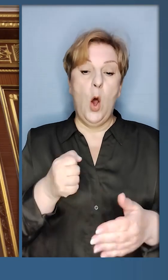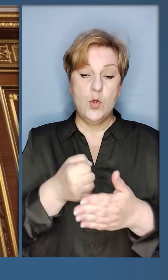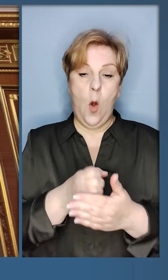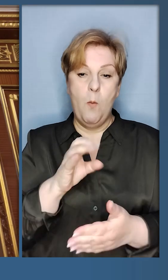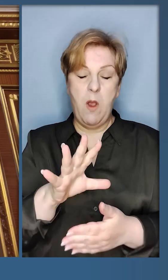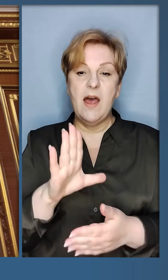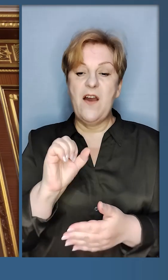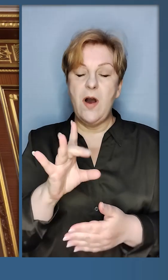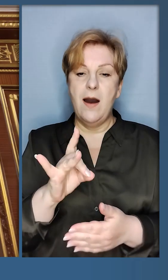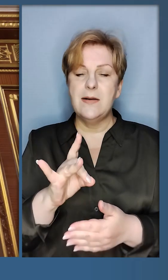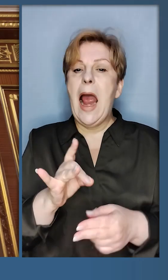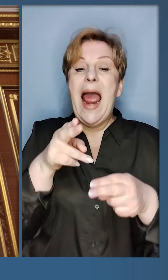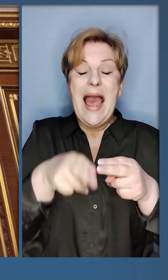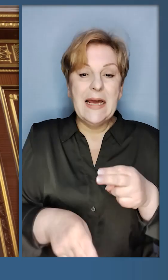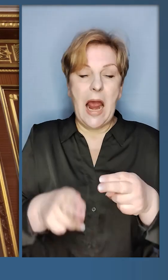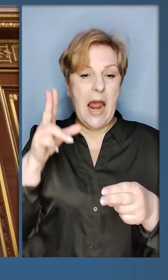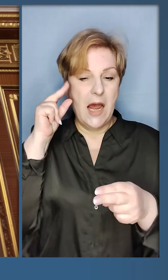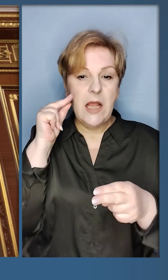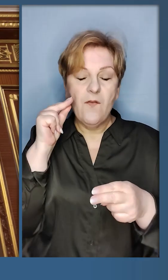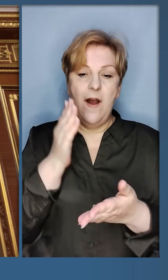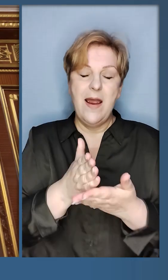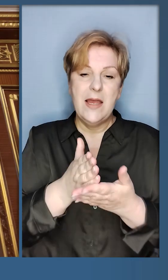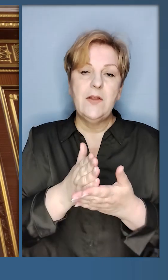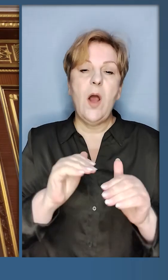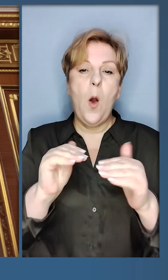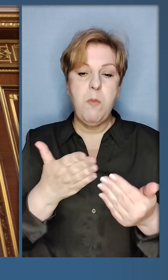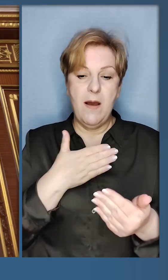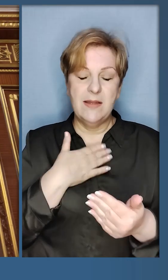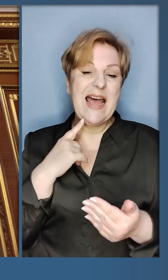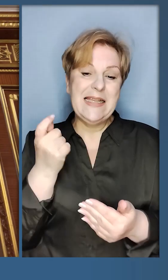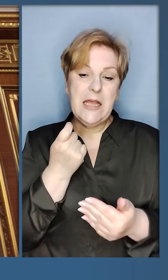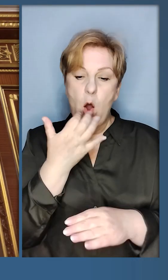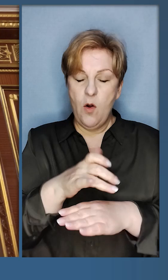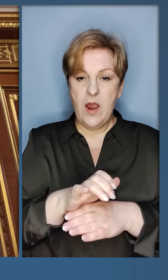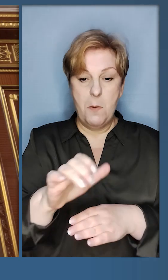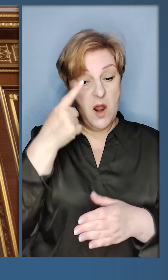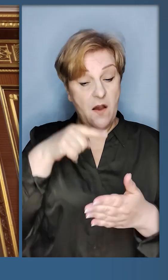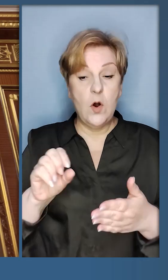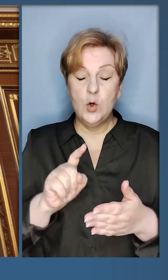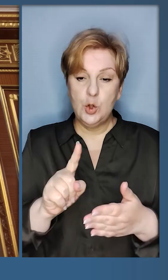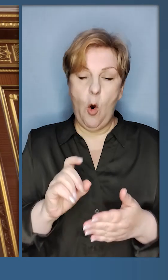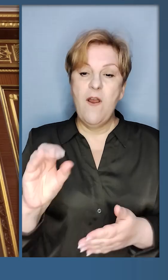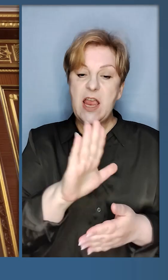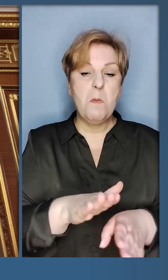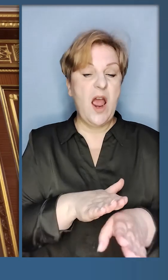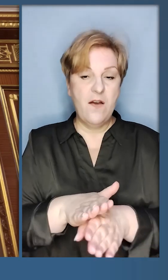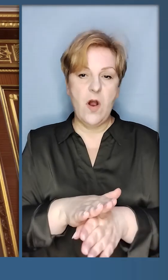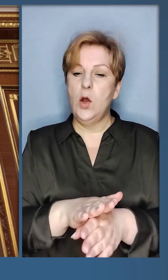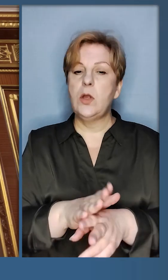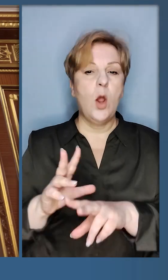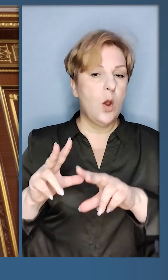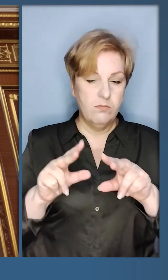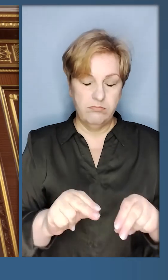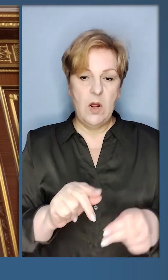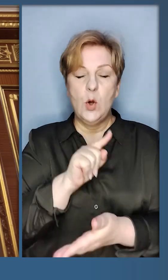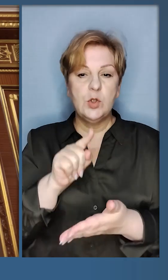вересня – це крайня дата існування обмежень нашого зернового експорту. І ми віримо, що європейська сторона виконає